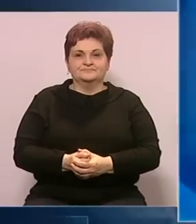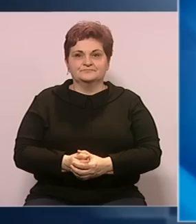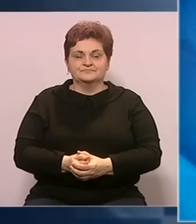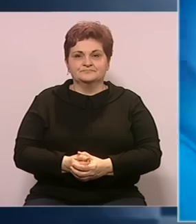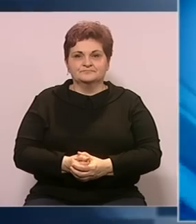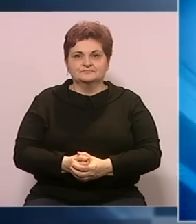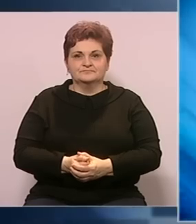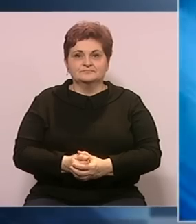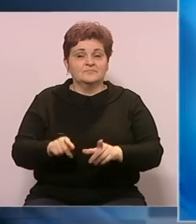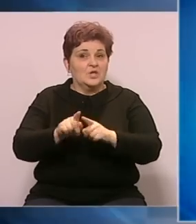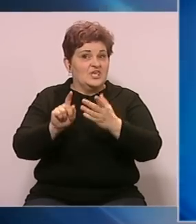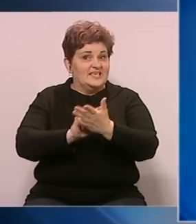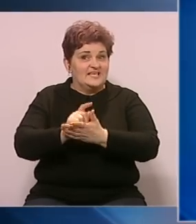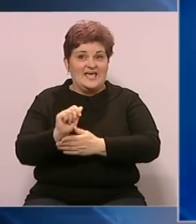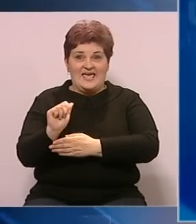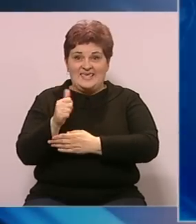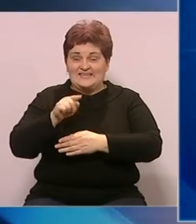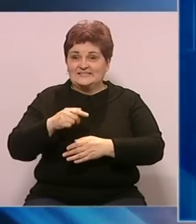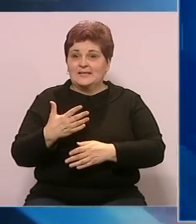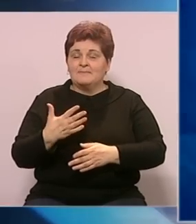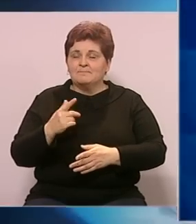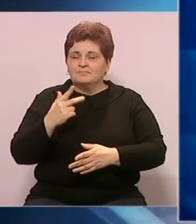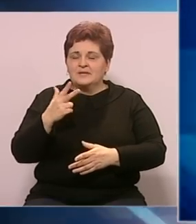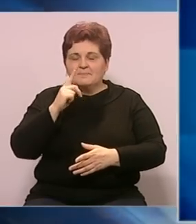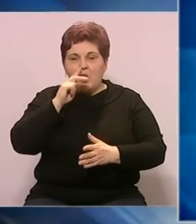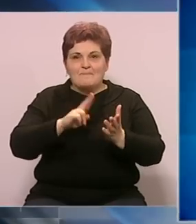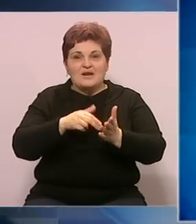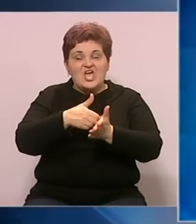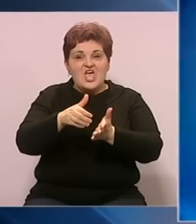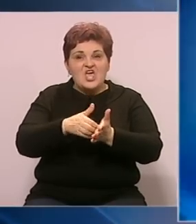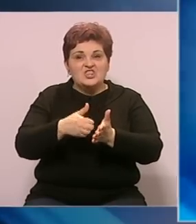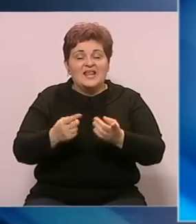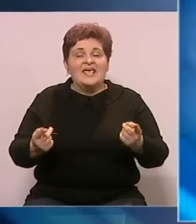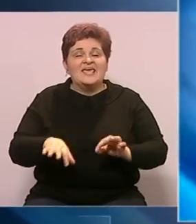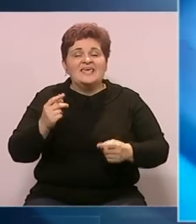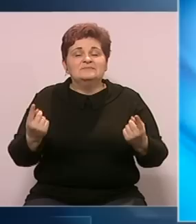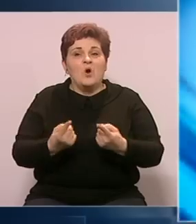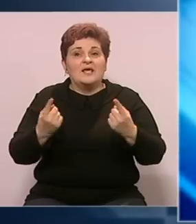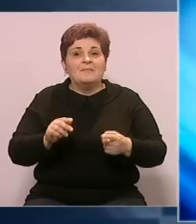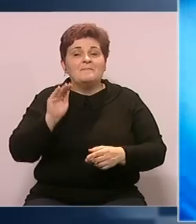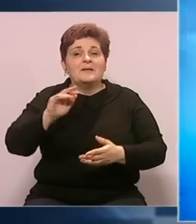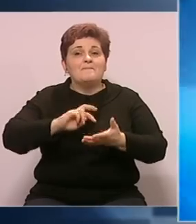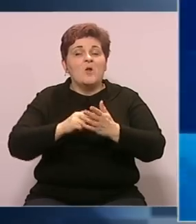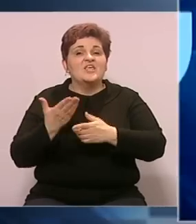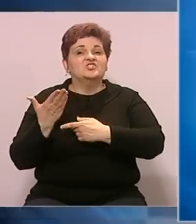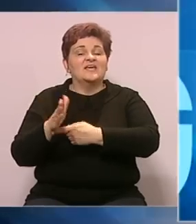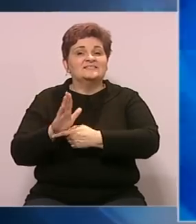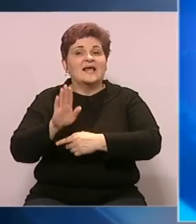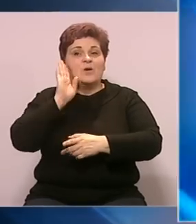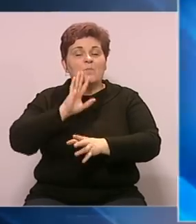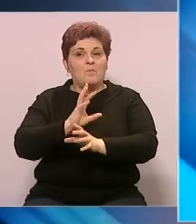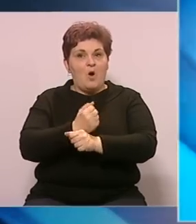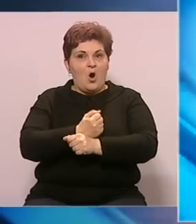I u isto vrijeme, 11,3 miliona maraka troškova izborne kampanje prijavile su političke stranke u Bosni i